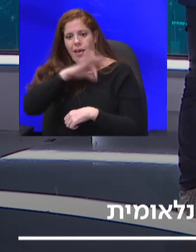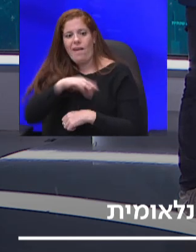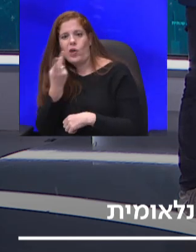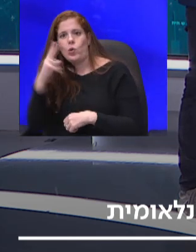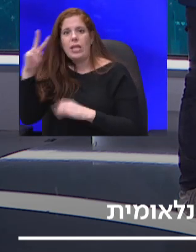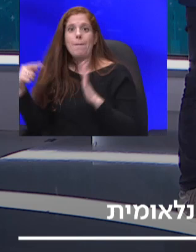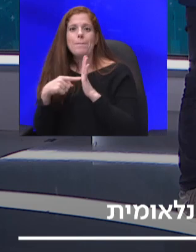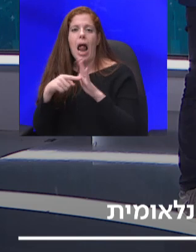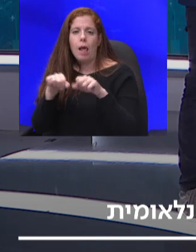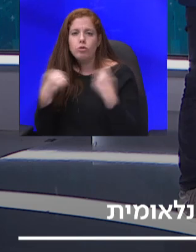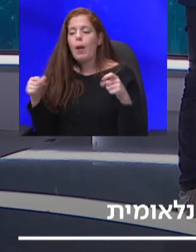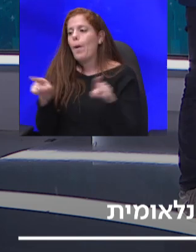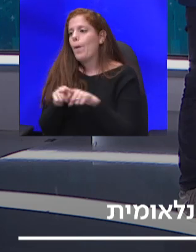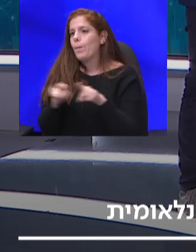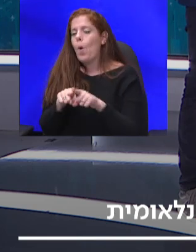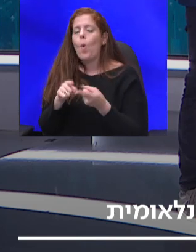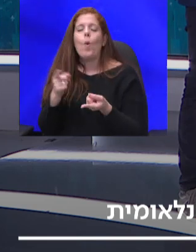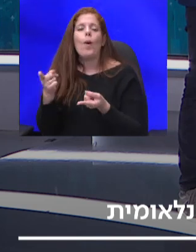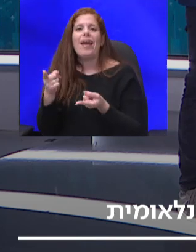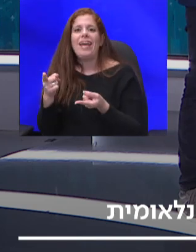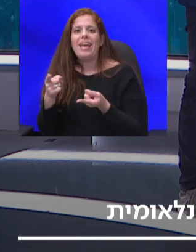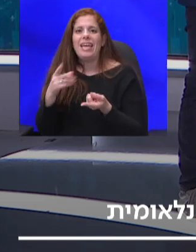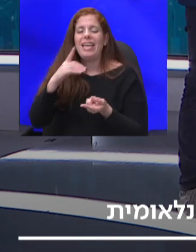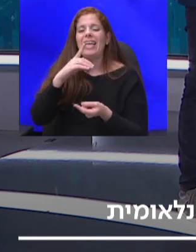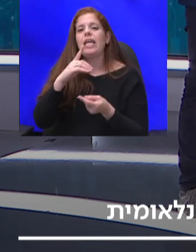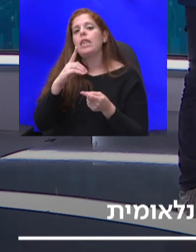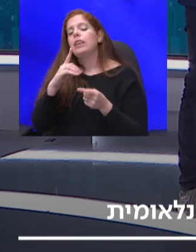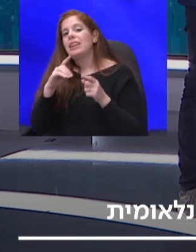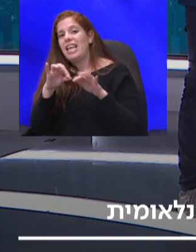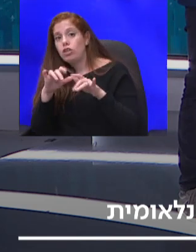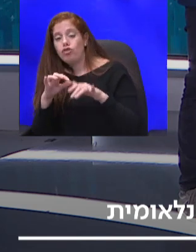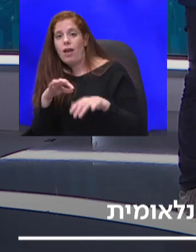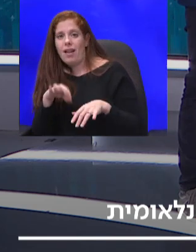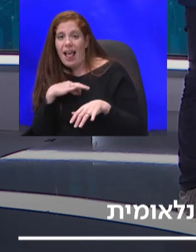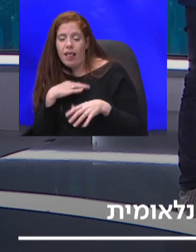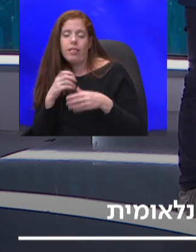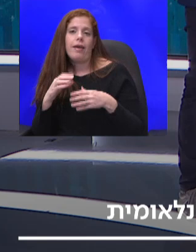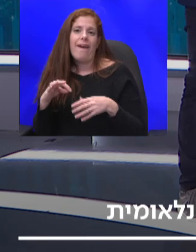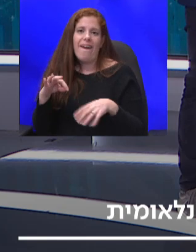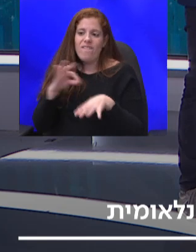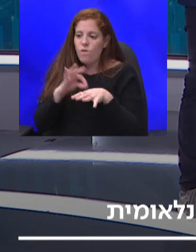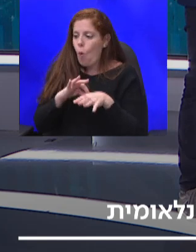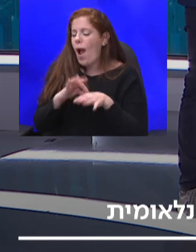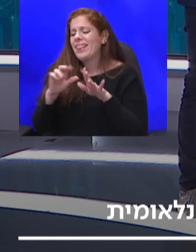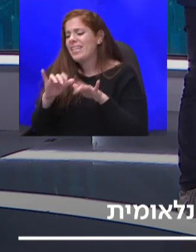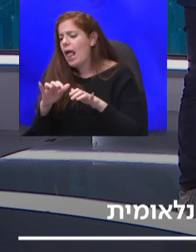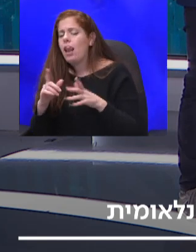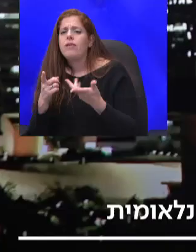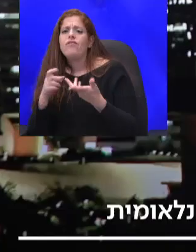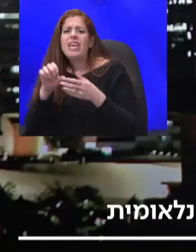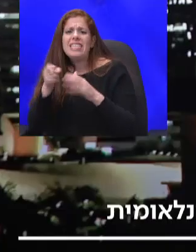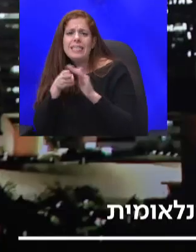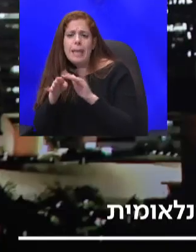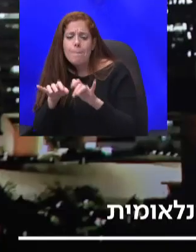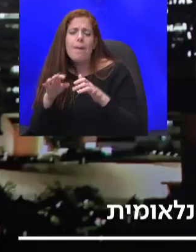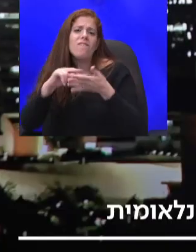דיג'י של הלס, או רפואה דיגיטלית, וסייבר, ותוכנה באופן כללי, דברים